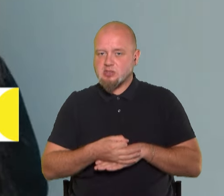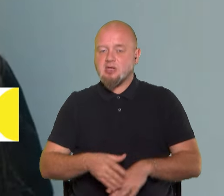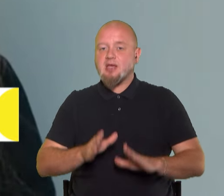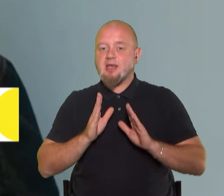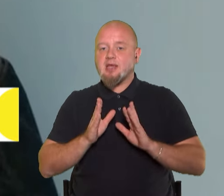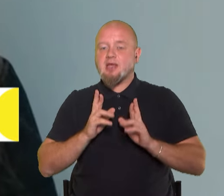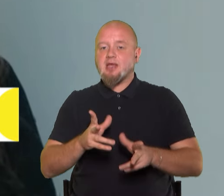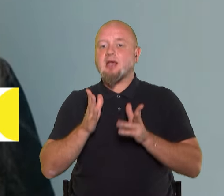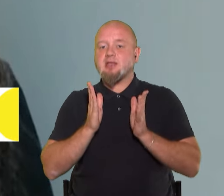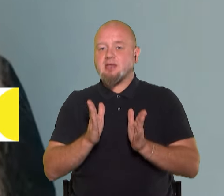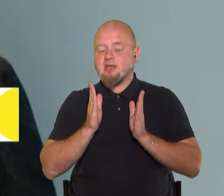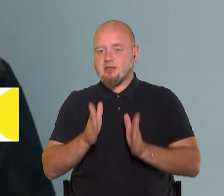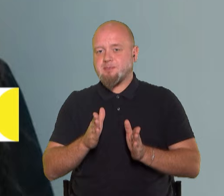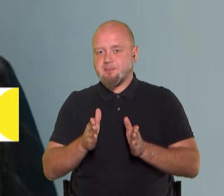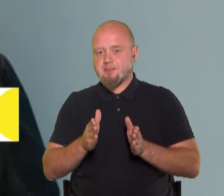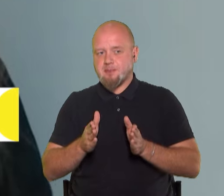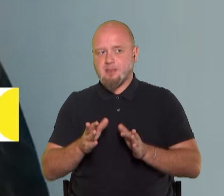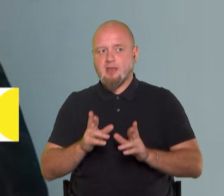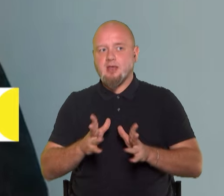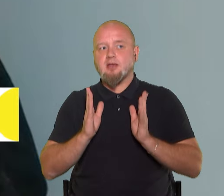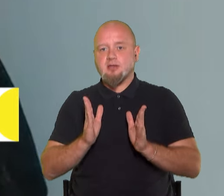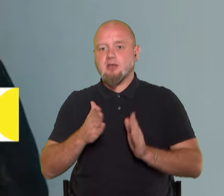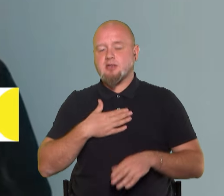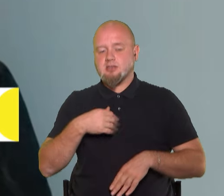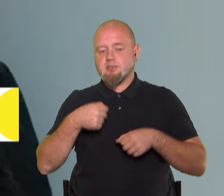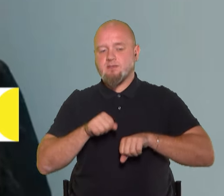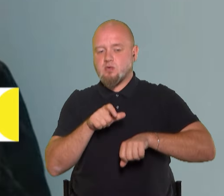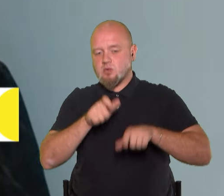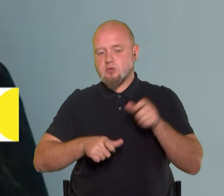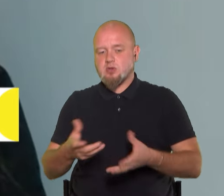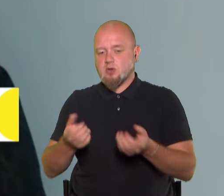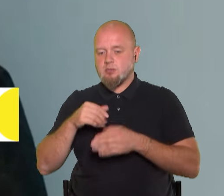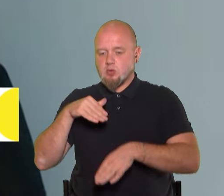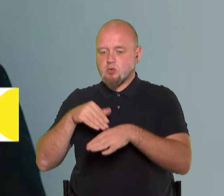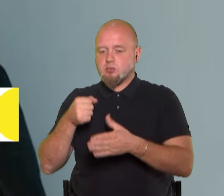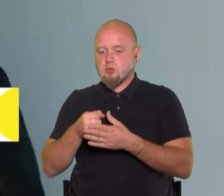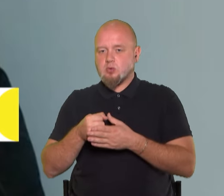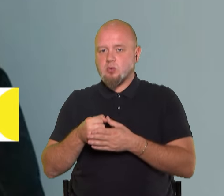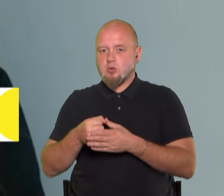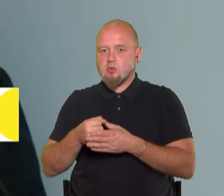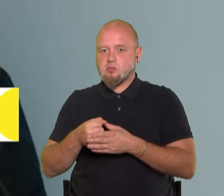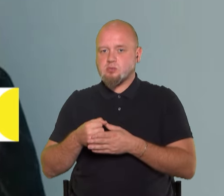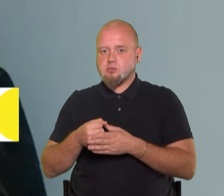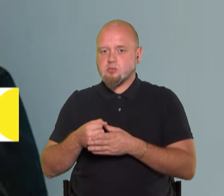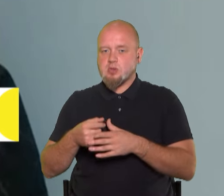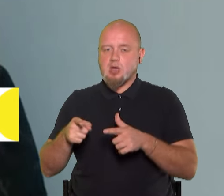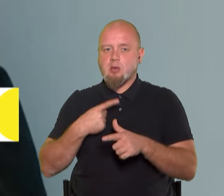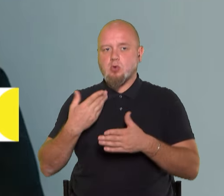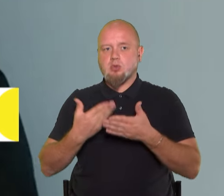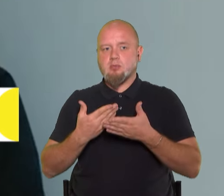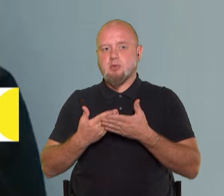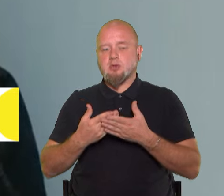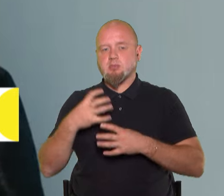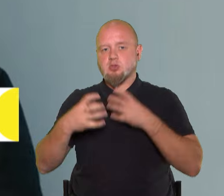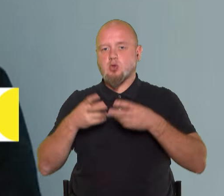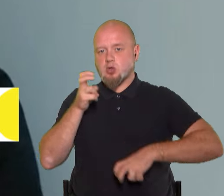як тільки наші правоохоронці отримують доступ або вона подана в міжнародний розшук і може